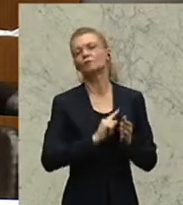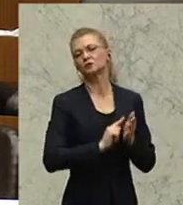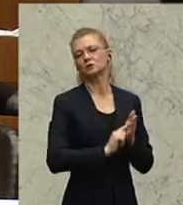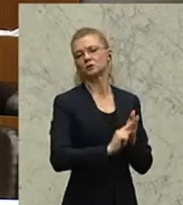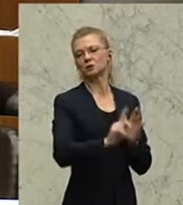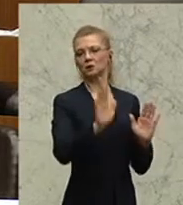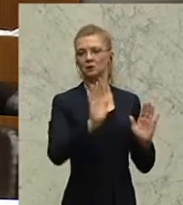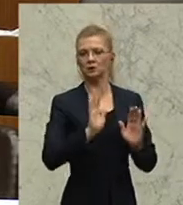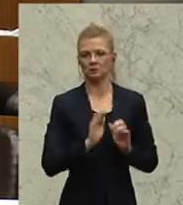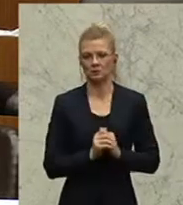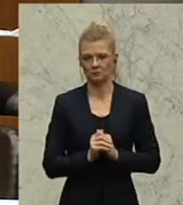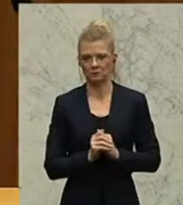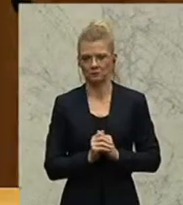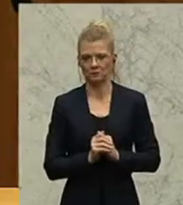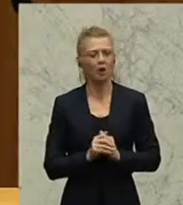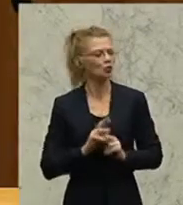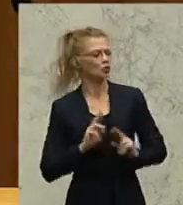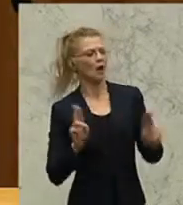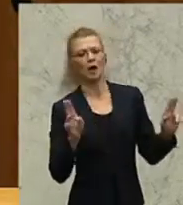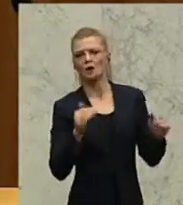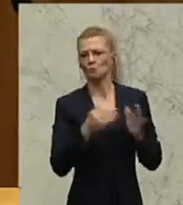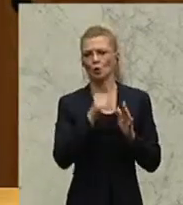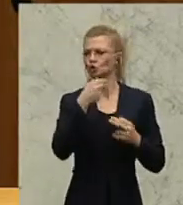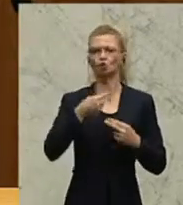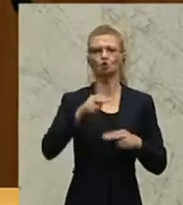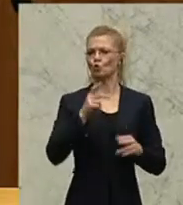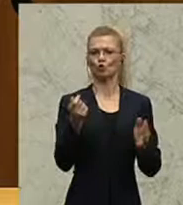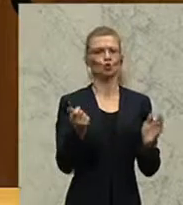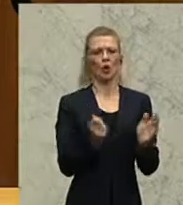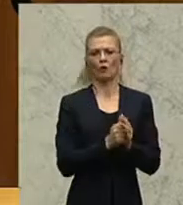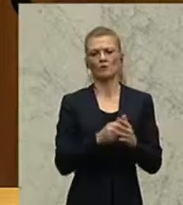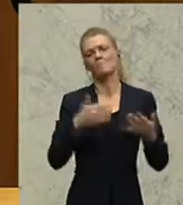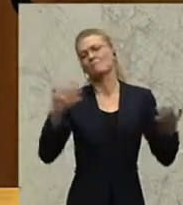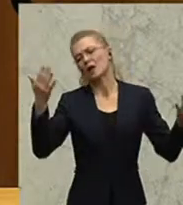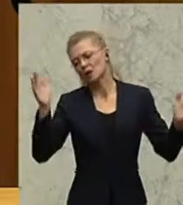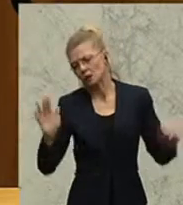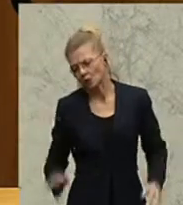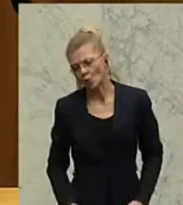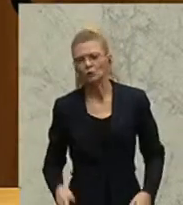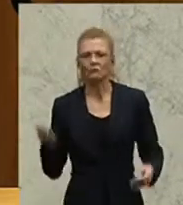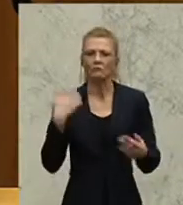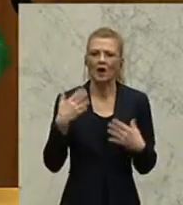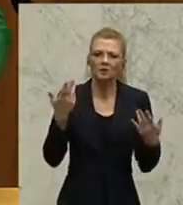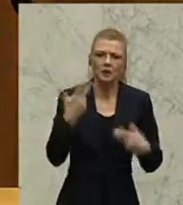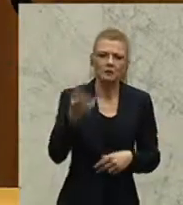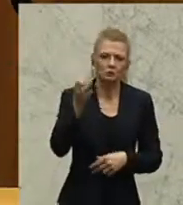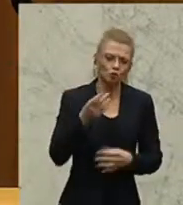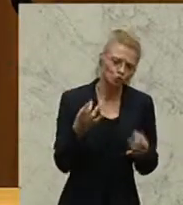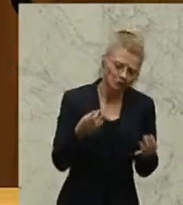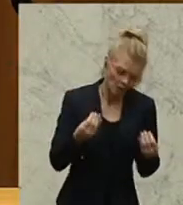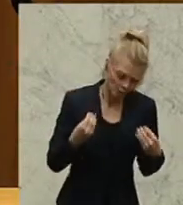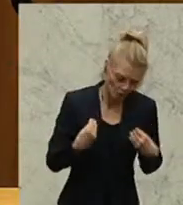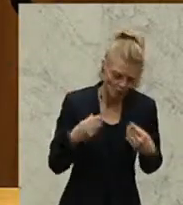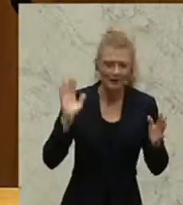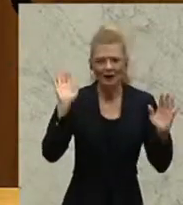Gemeinde hat großzügig darauf verzichtet. Nein, sie kauft nicht zurück, weil meine Güte haben wir halt um 30 Prozent zu wenig bekommen, haben wir halt weniger